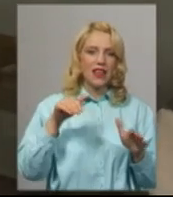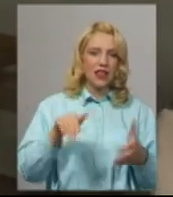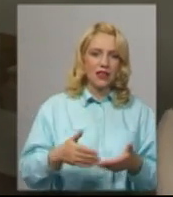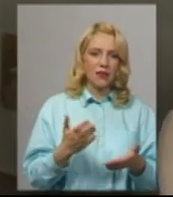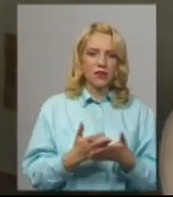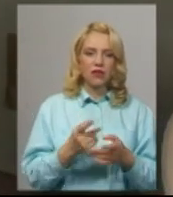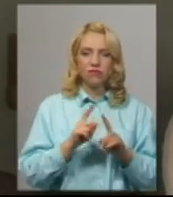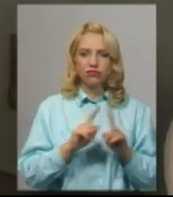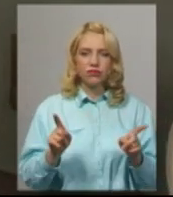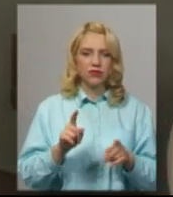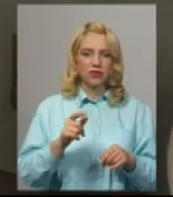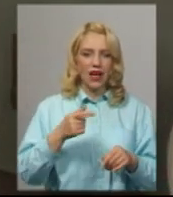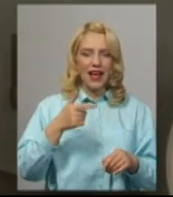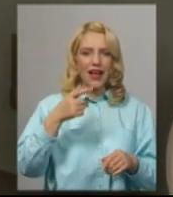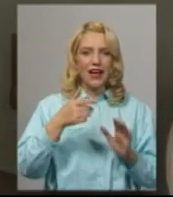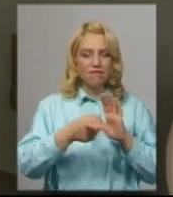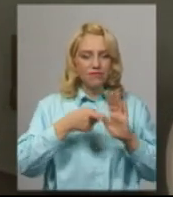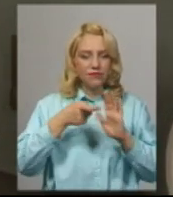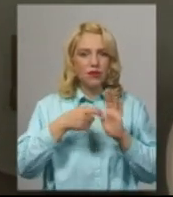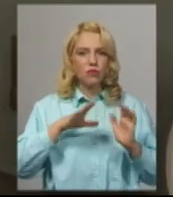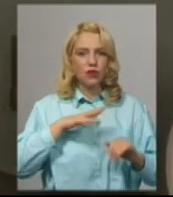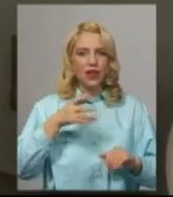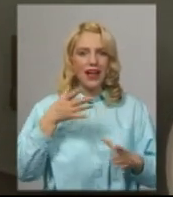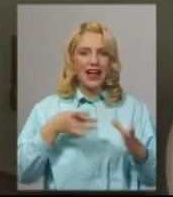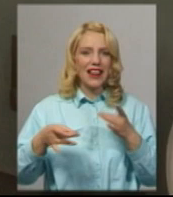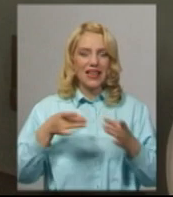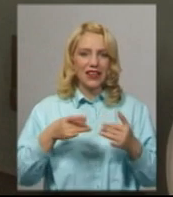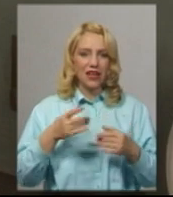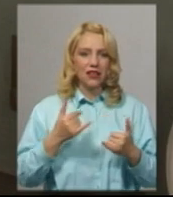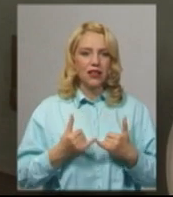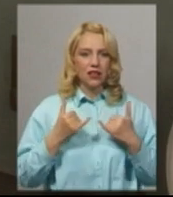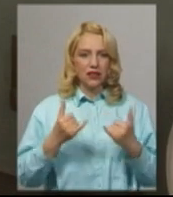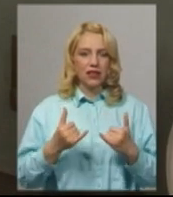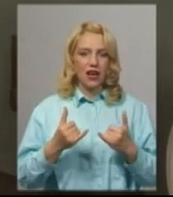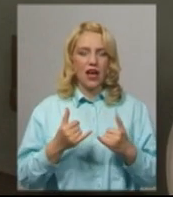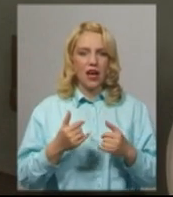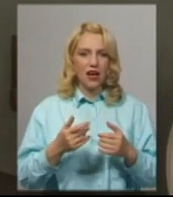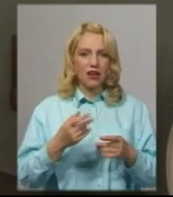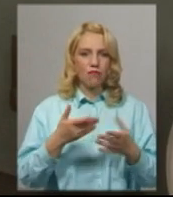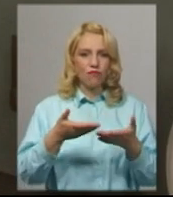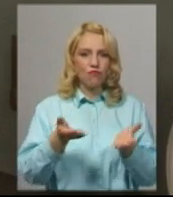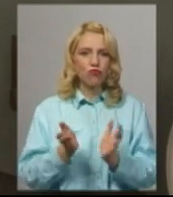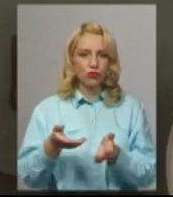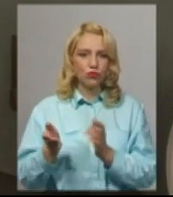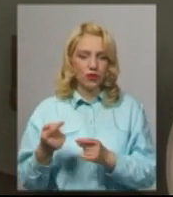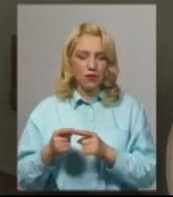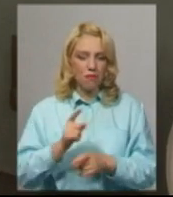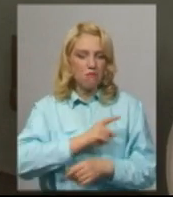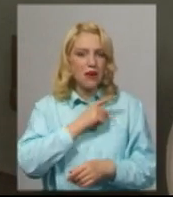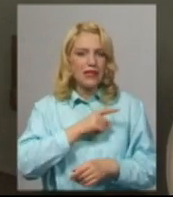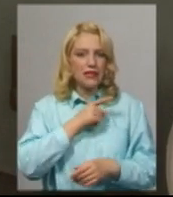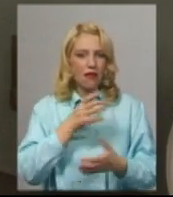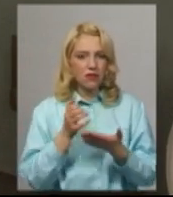кар'єр глиняний, в якому добували глину і лез для виробництва гончарних виробів. І ця майстерня, цей